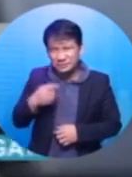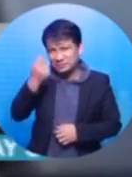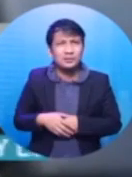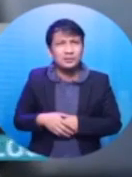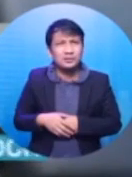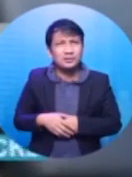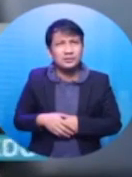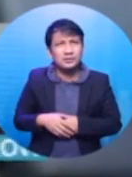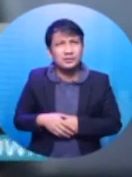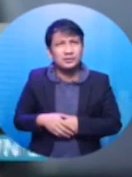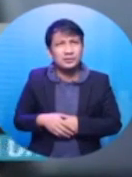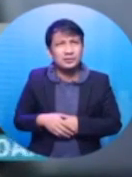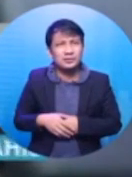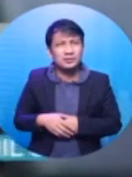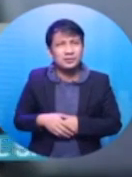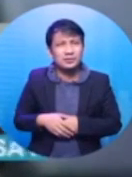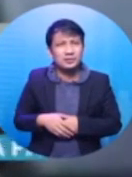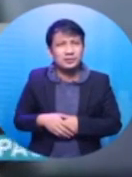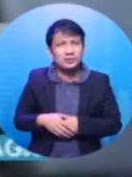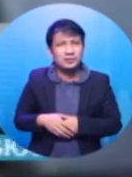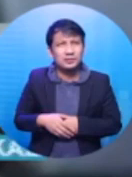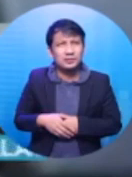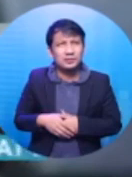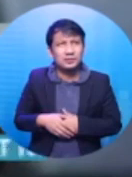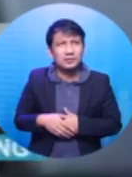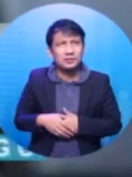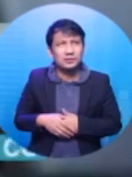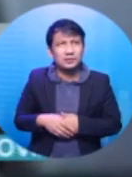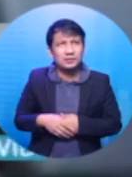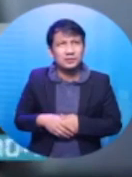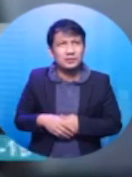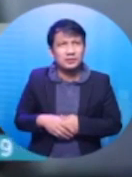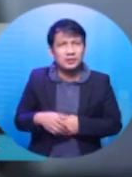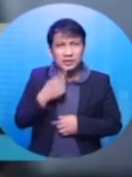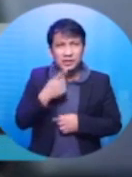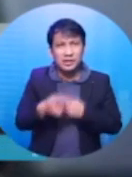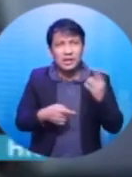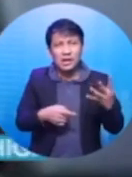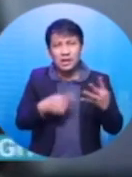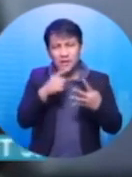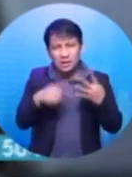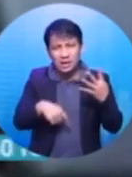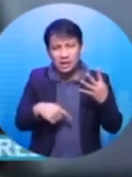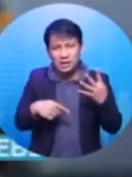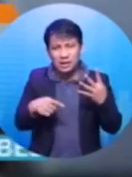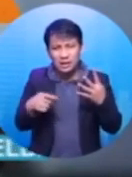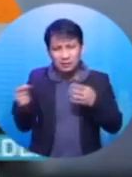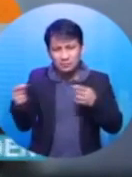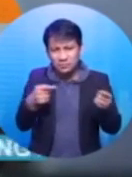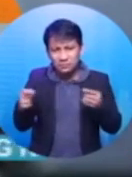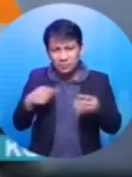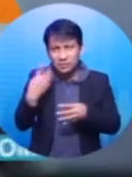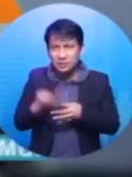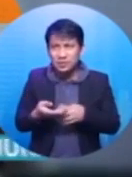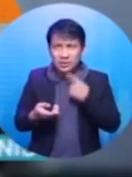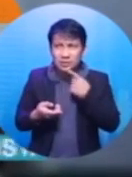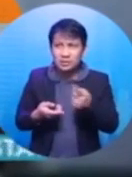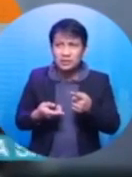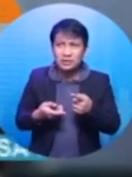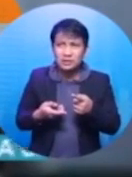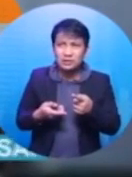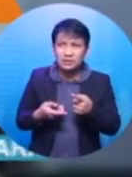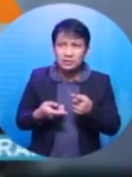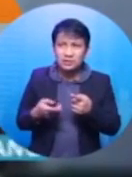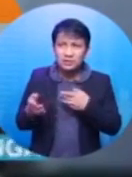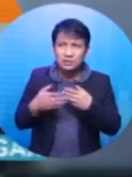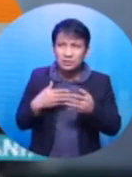tubig. Yung hospo ng tubig, marami po gumagamit. Apap po kami. Tapos, sabi ko naman sa kanya na